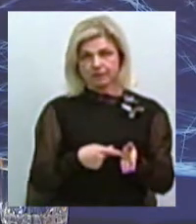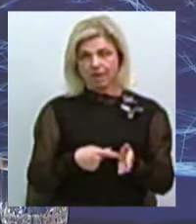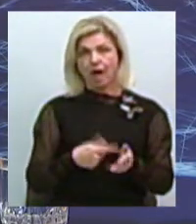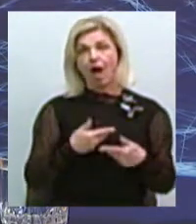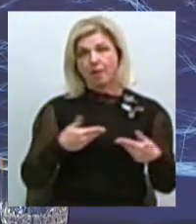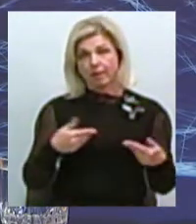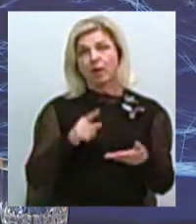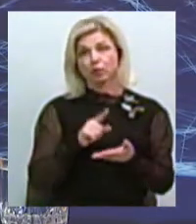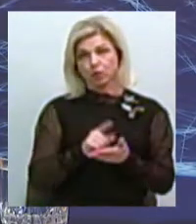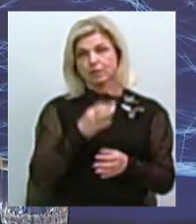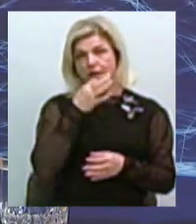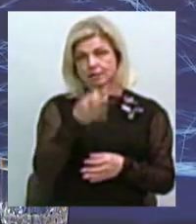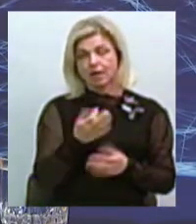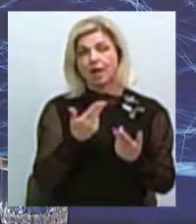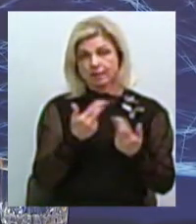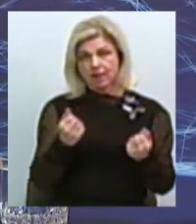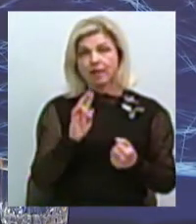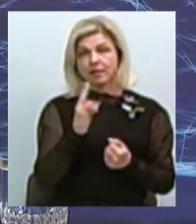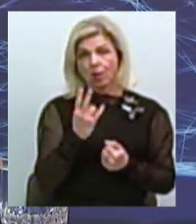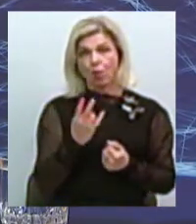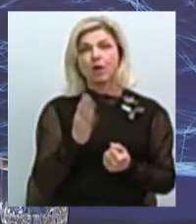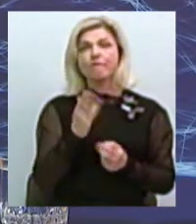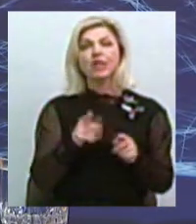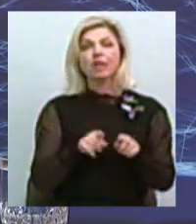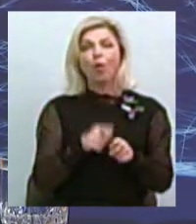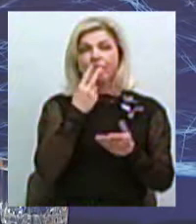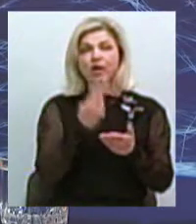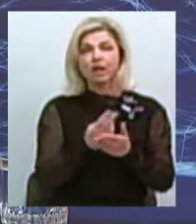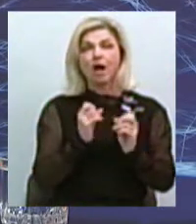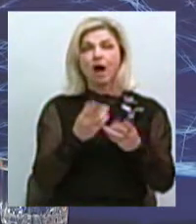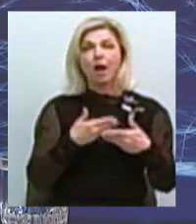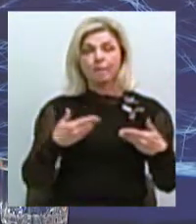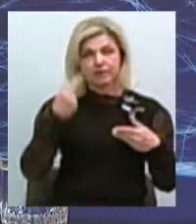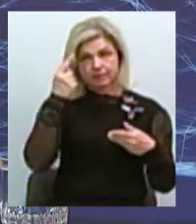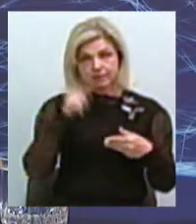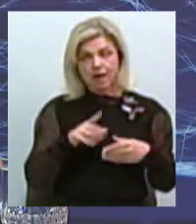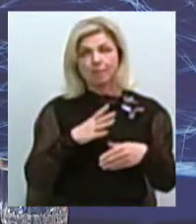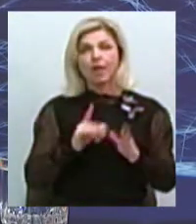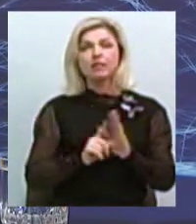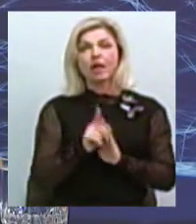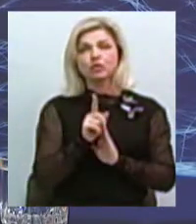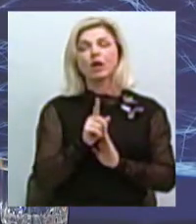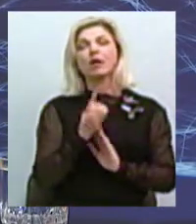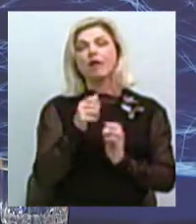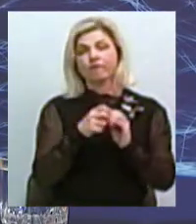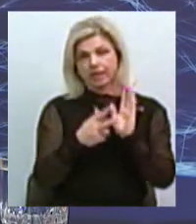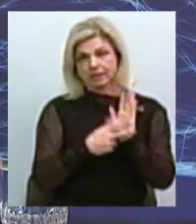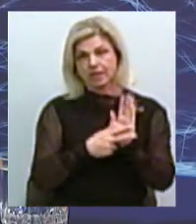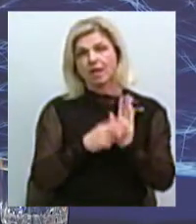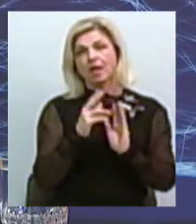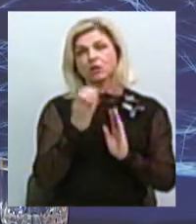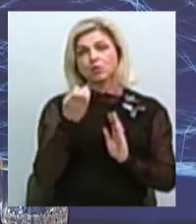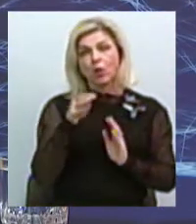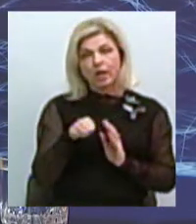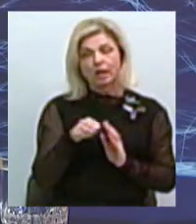сказати, так, Миколаїв в тому вигляді, якому ми знаємо його, він, безумовно, був закладений наприкінці XVIII століття, але в той же час